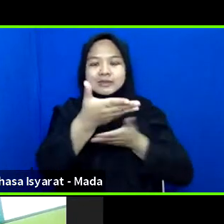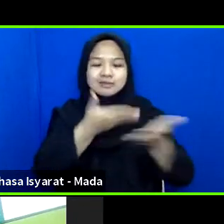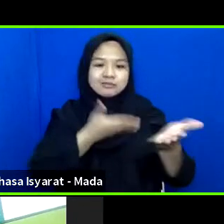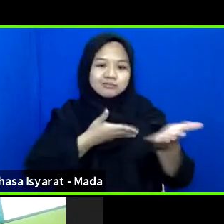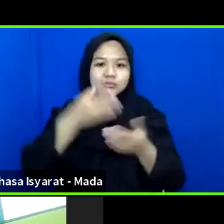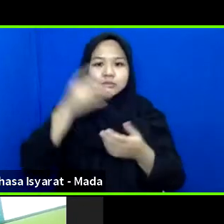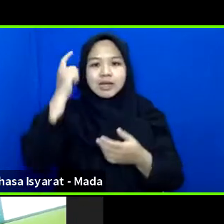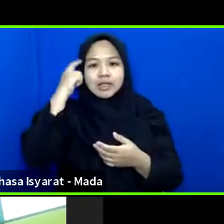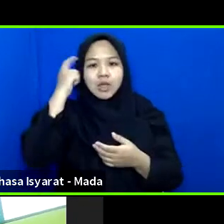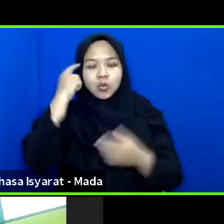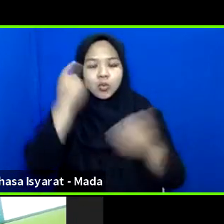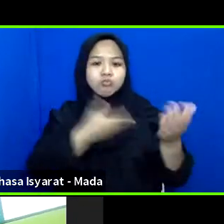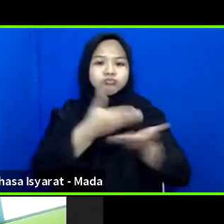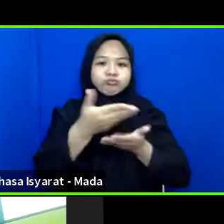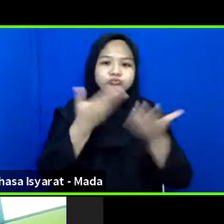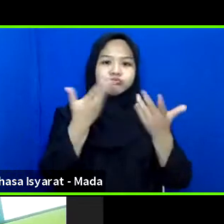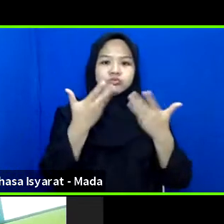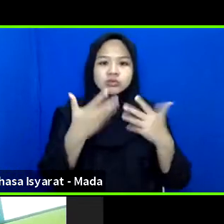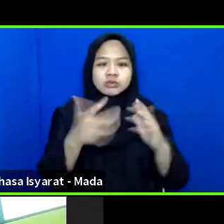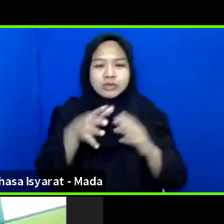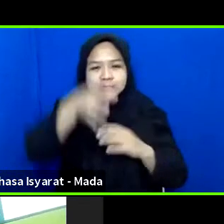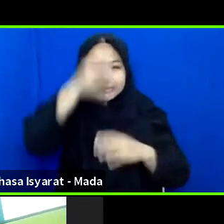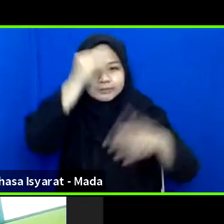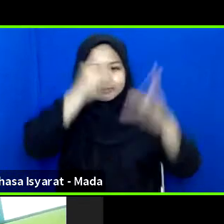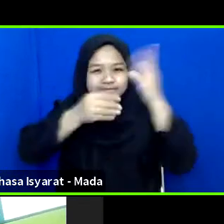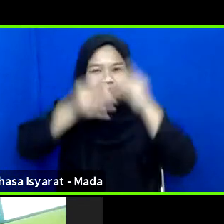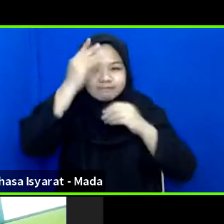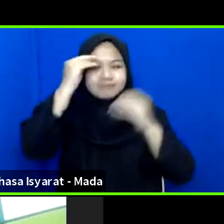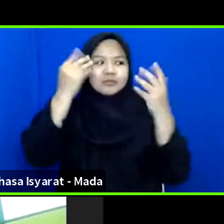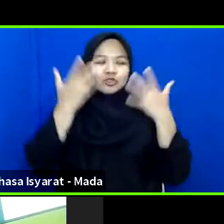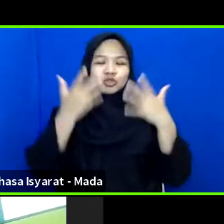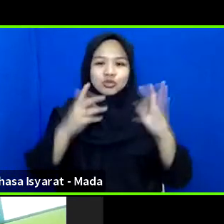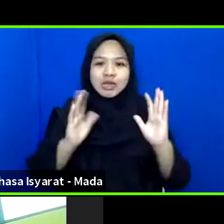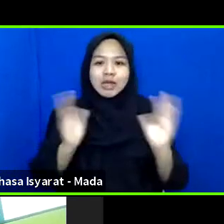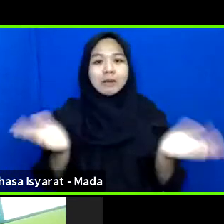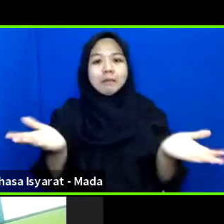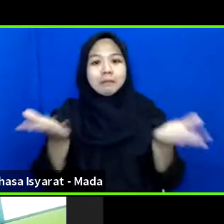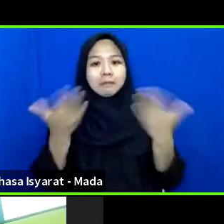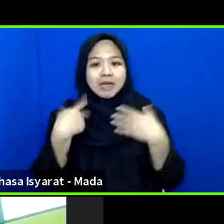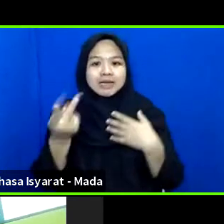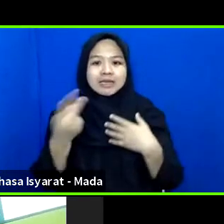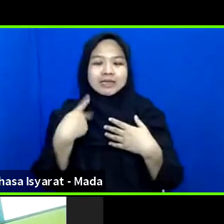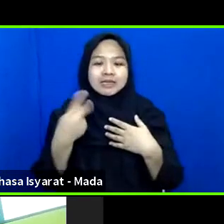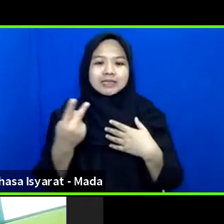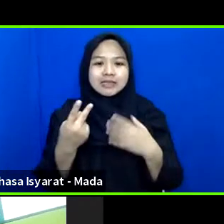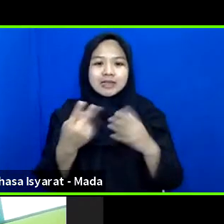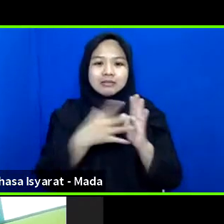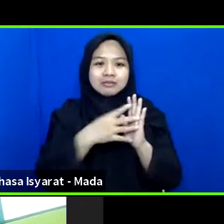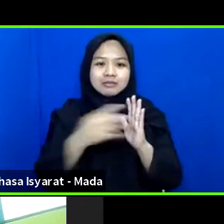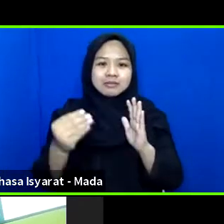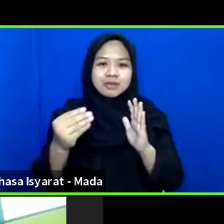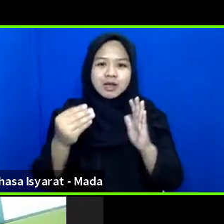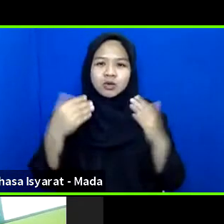Pengetahuan Sudah saling Mengunduh Pengetahuan Mari kita Saatnya Mengunduh Yang fisik-fisik Jadi kita